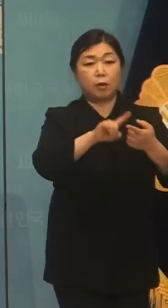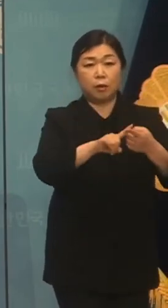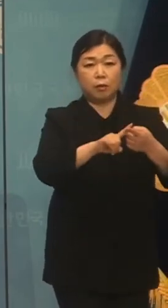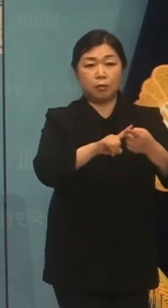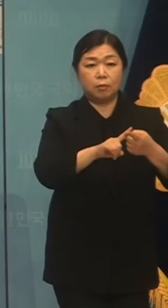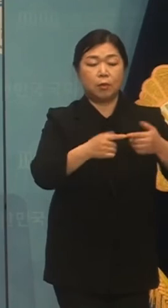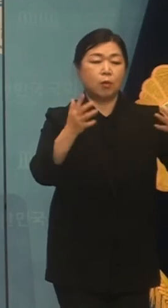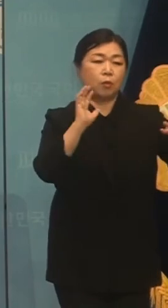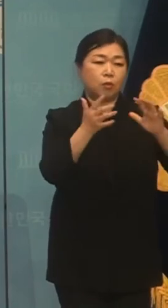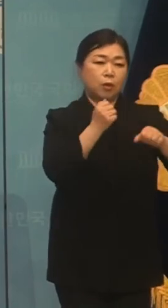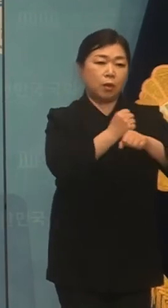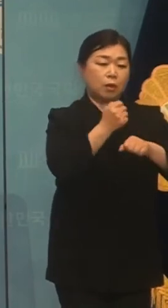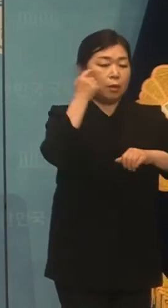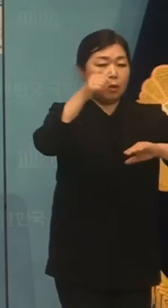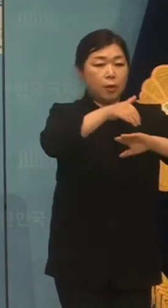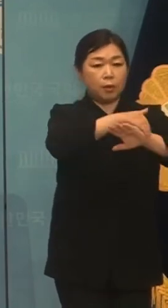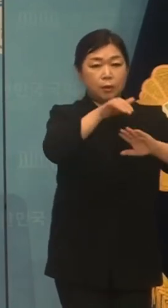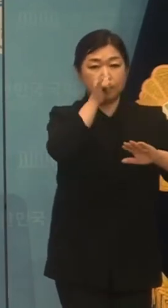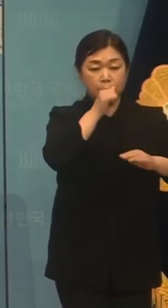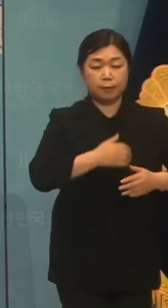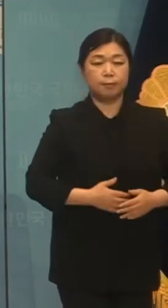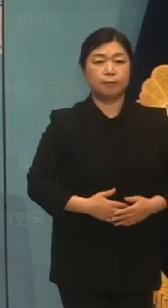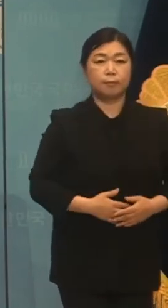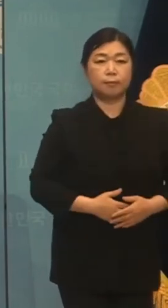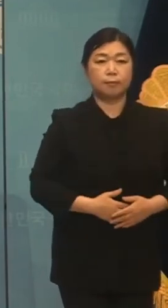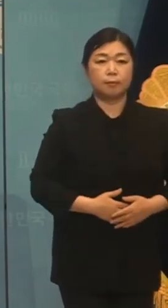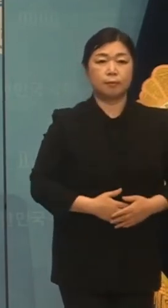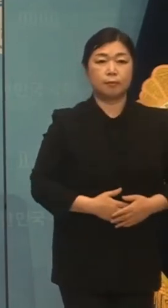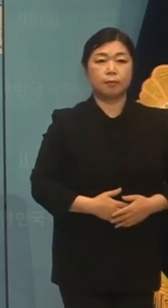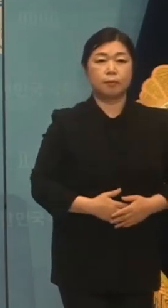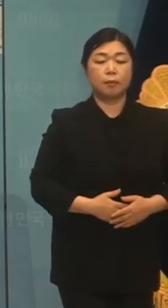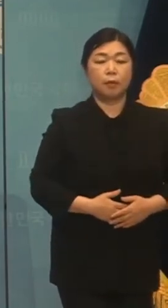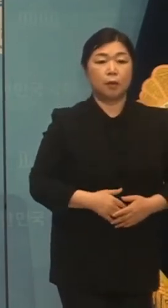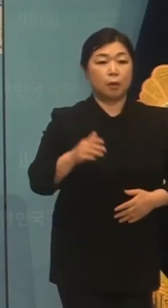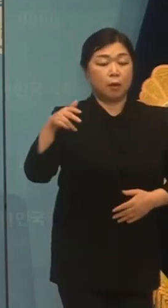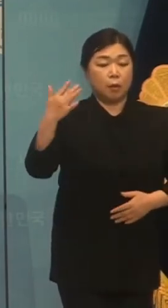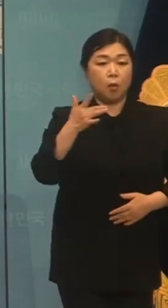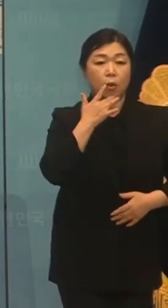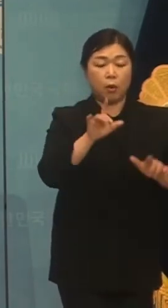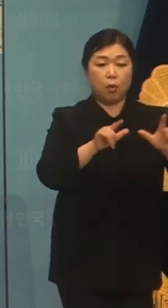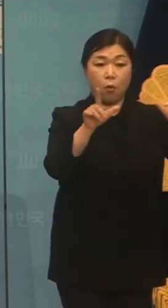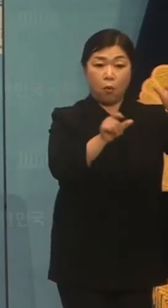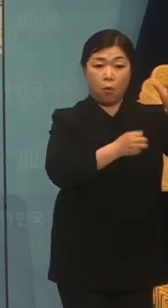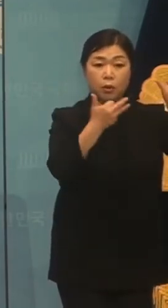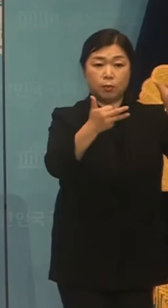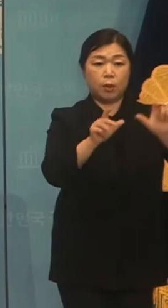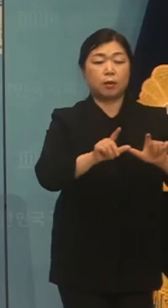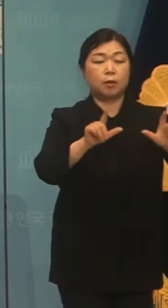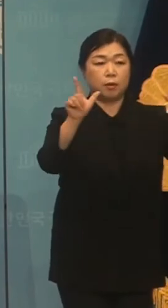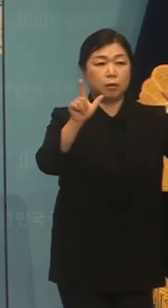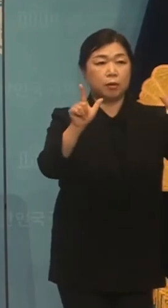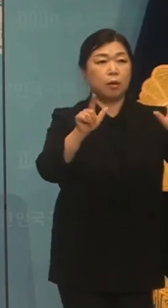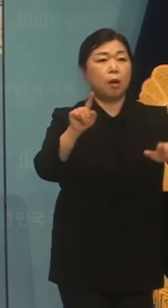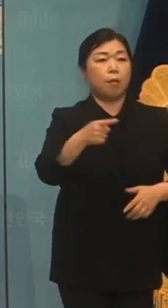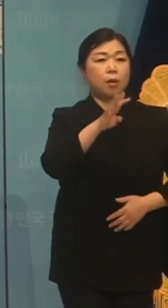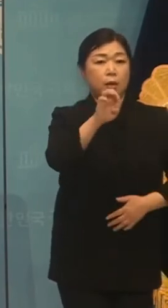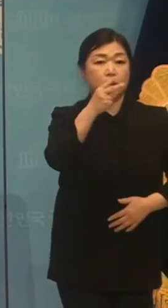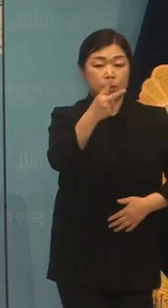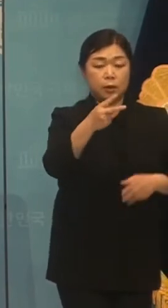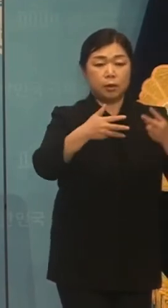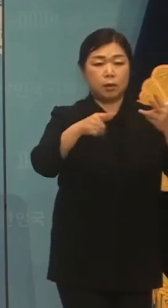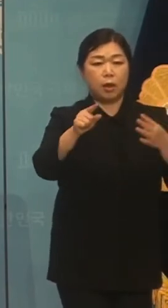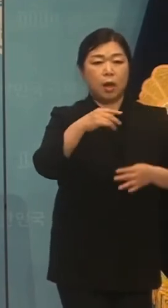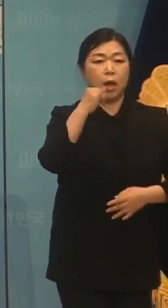논의를 진행할 예정입니다. 다음 화요일 5월 18일에는 제142차